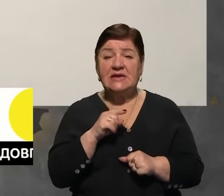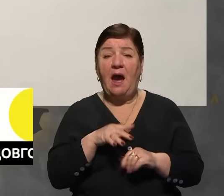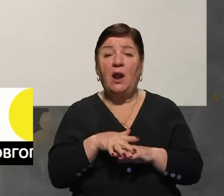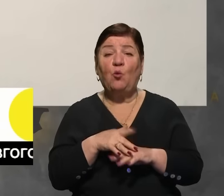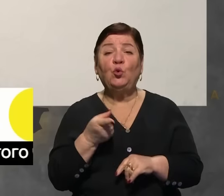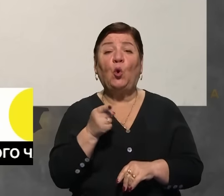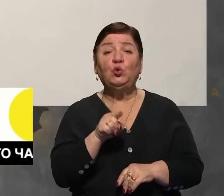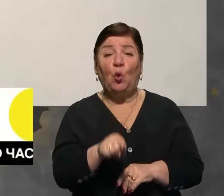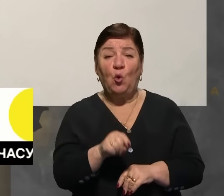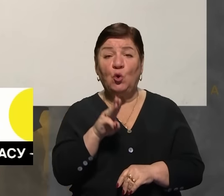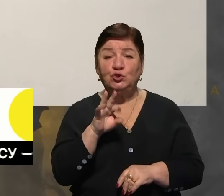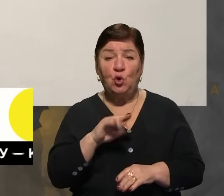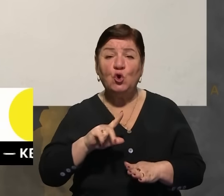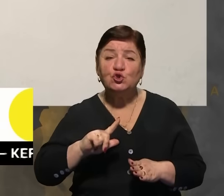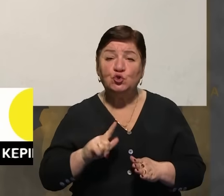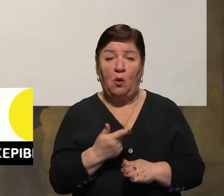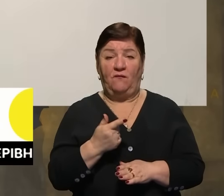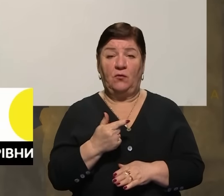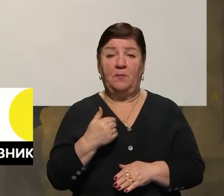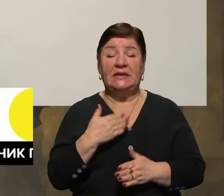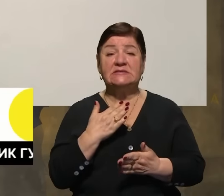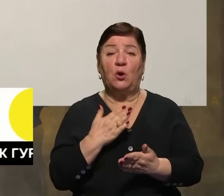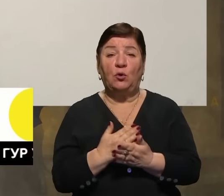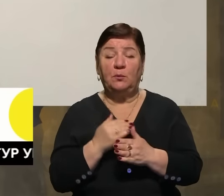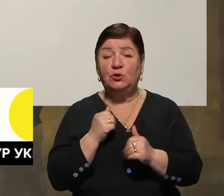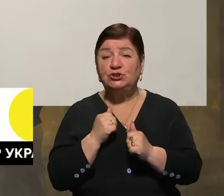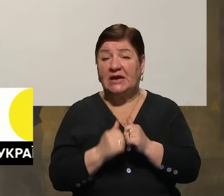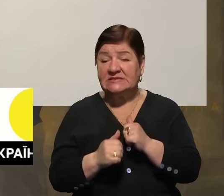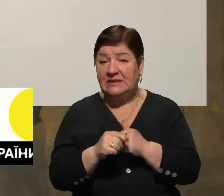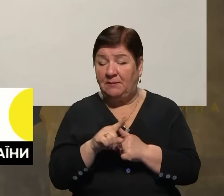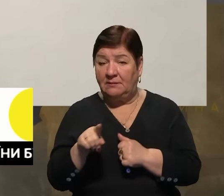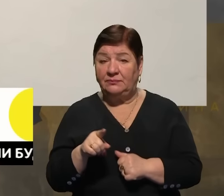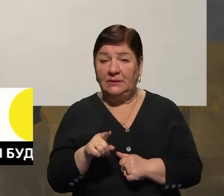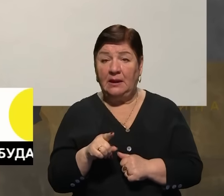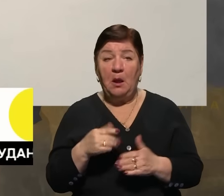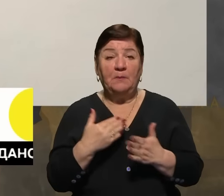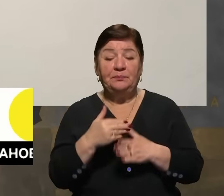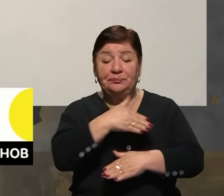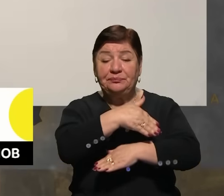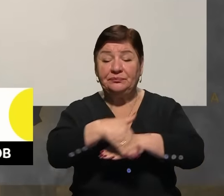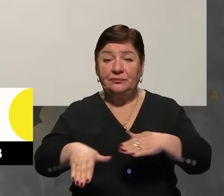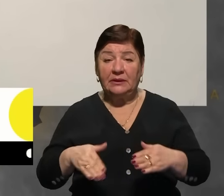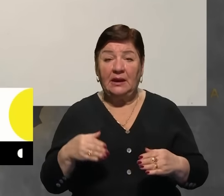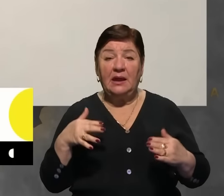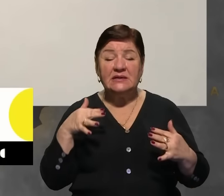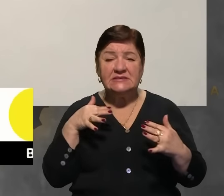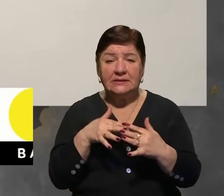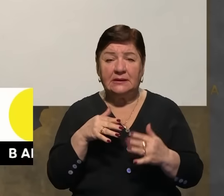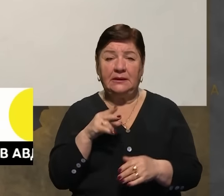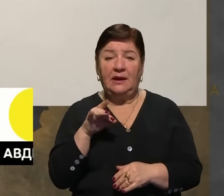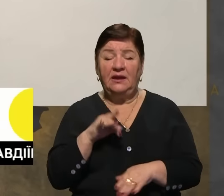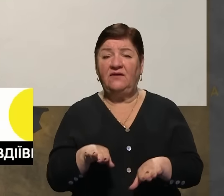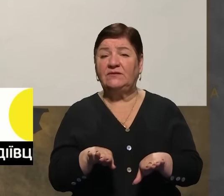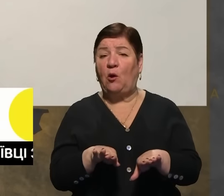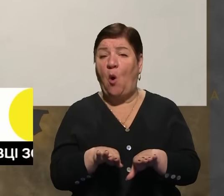того, що, знову ж кажу, ми знаходимося часто не на лінії зіткнення, а в